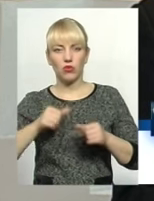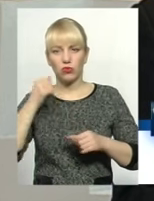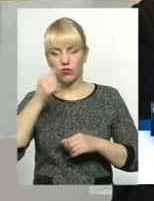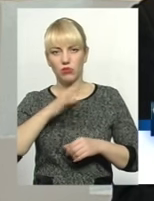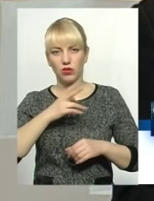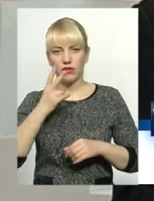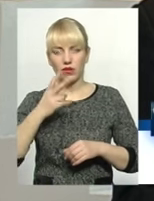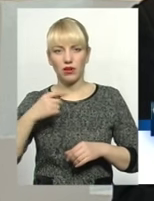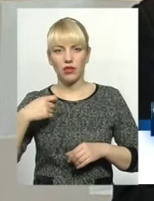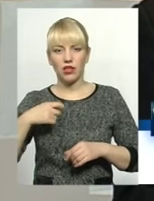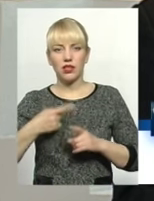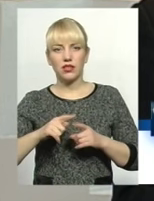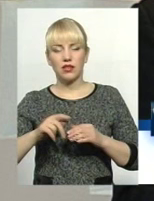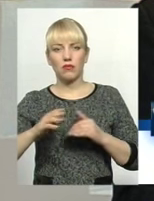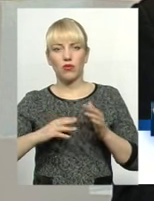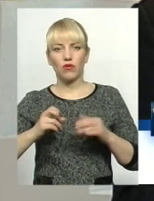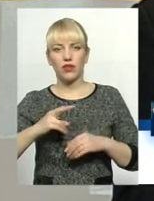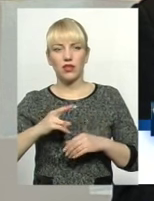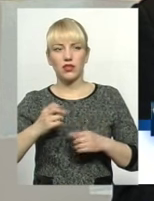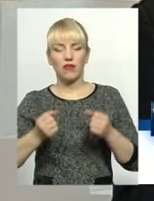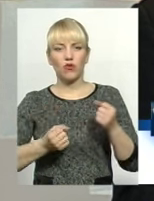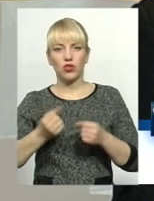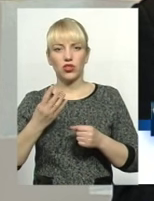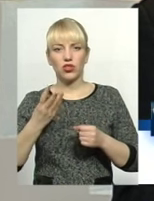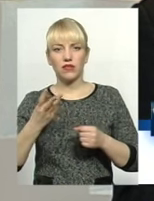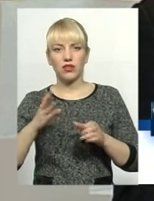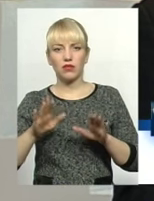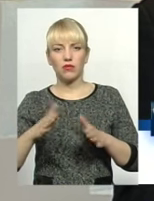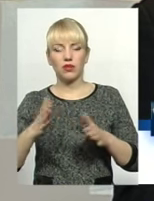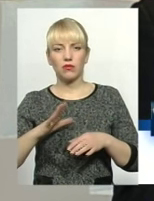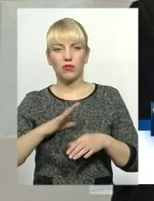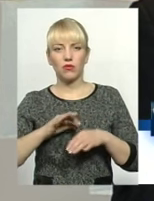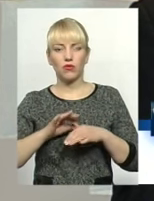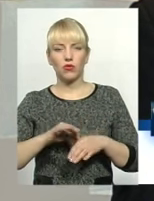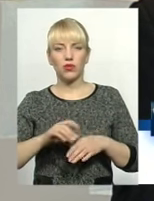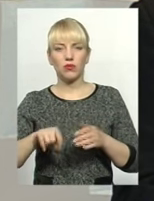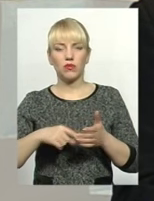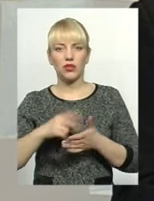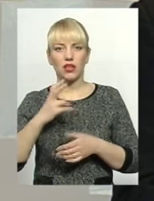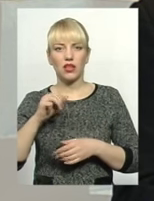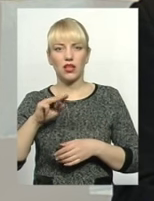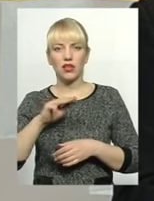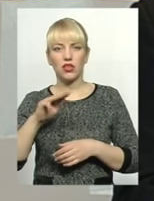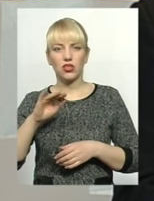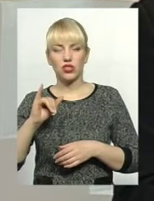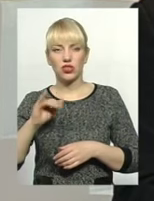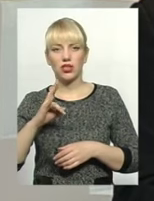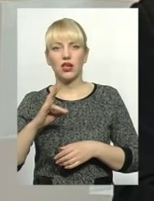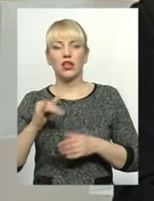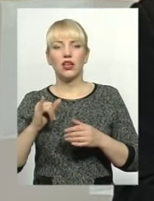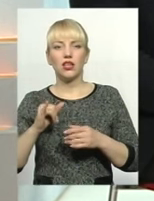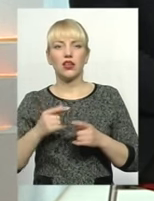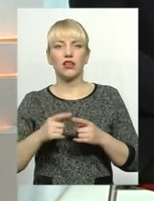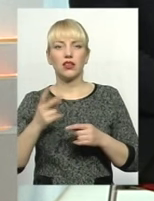українського конкурсу. з професії водій, четверте місце, яке проходило в місті Ніжин. І третє місце монтажне